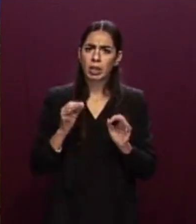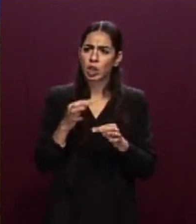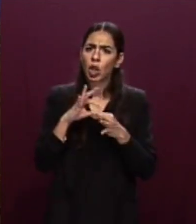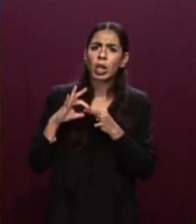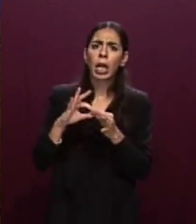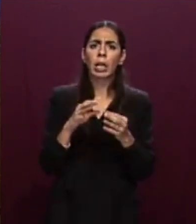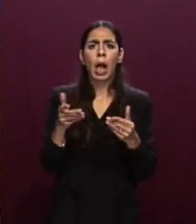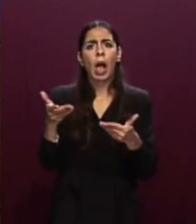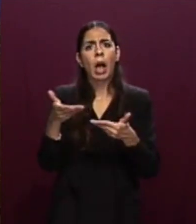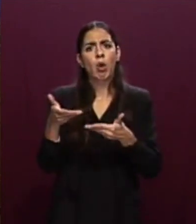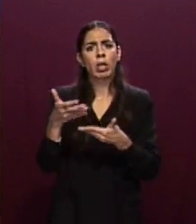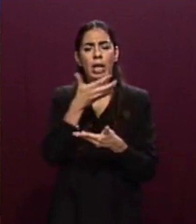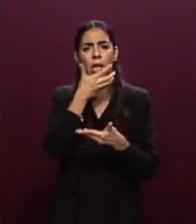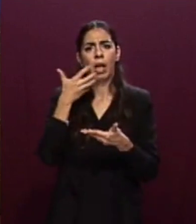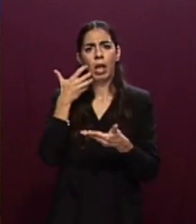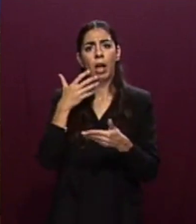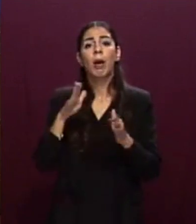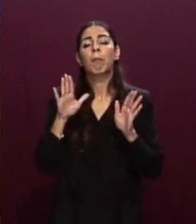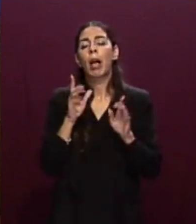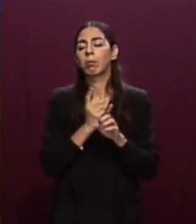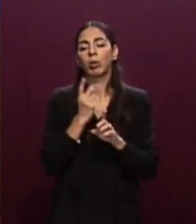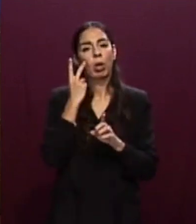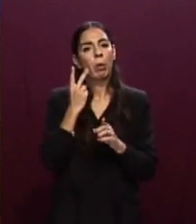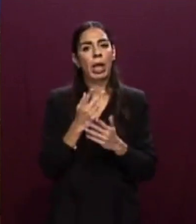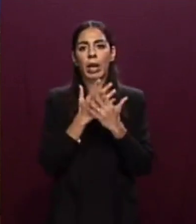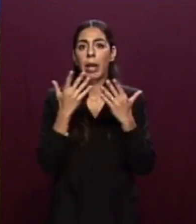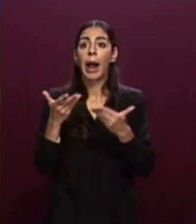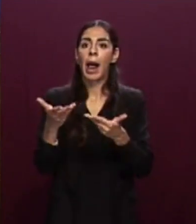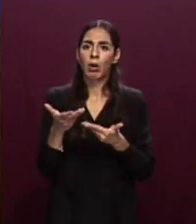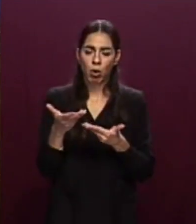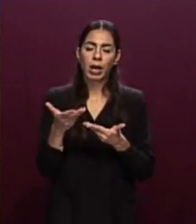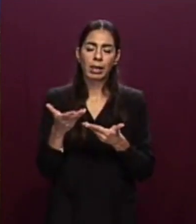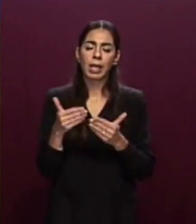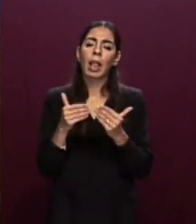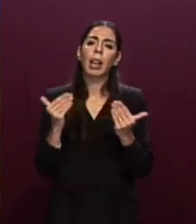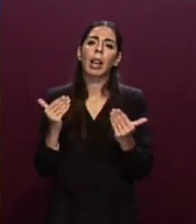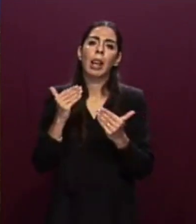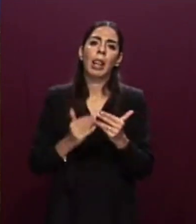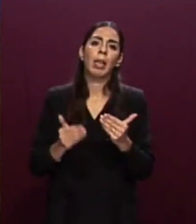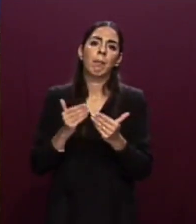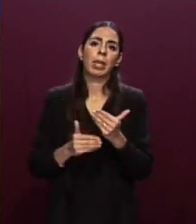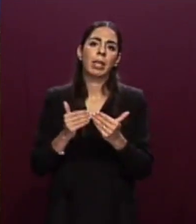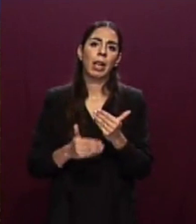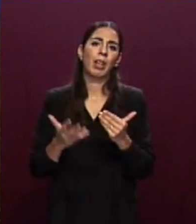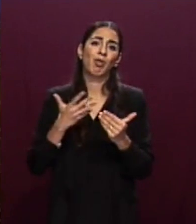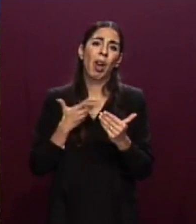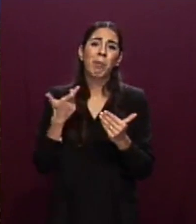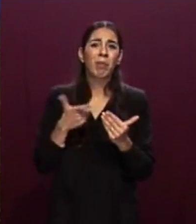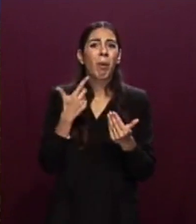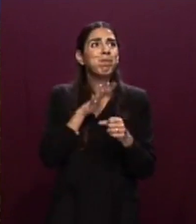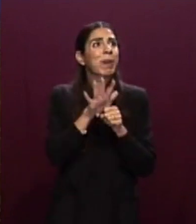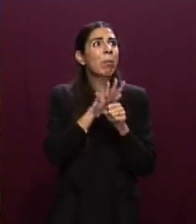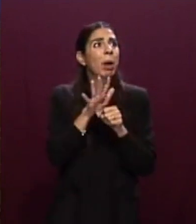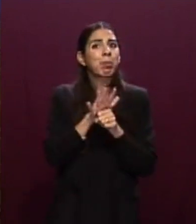però riconoscere senza ipocrisia che l'accoglienza ha un limite invalicabile nella capacità dello Stato d'ingresso di assicurare